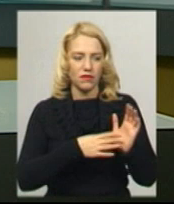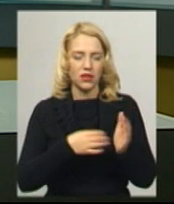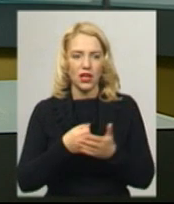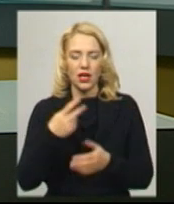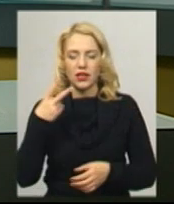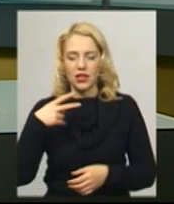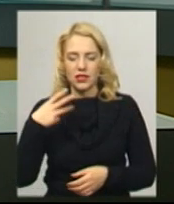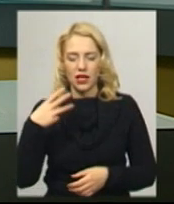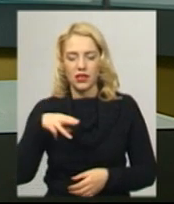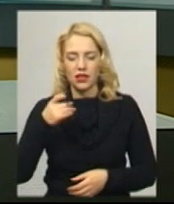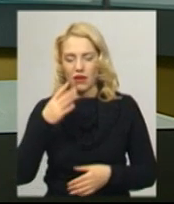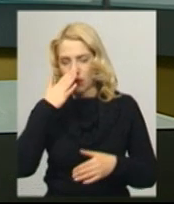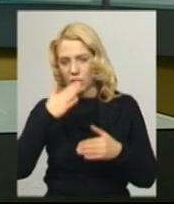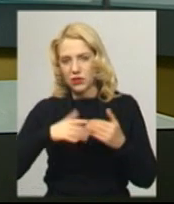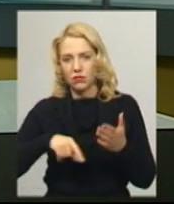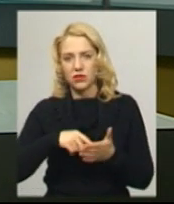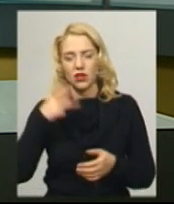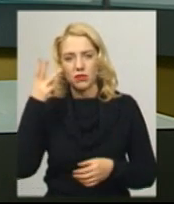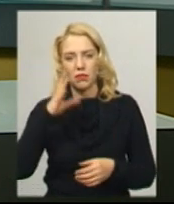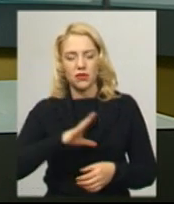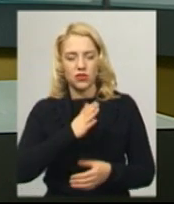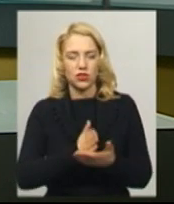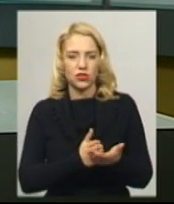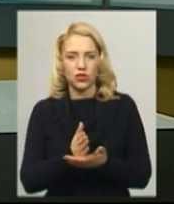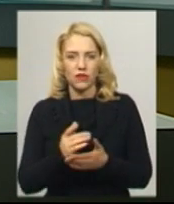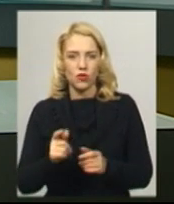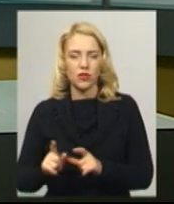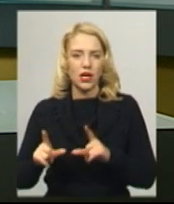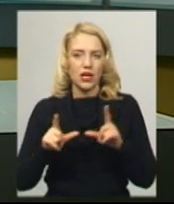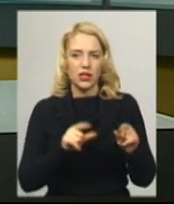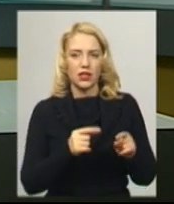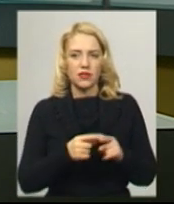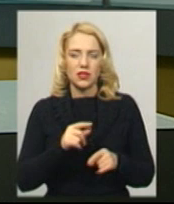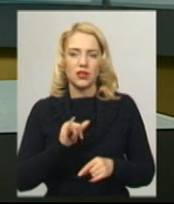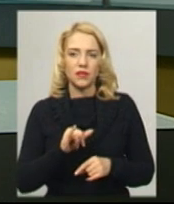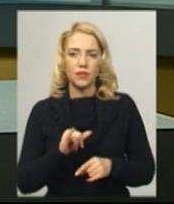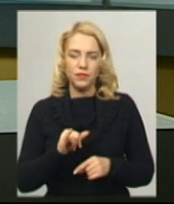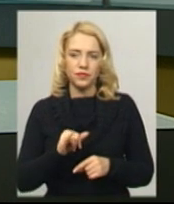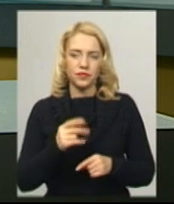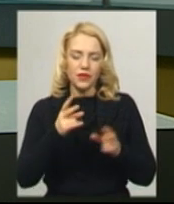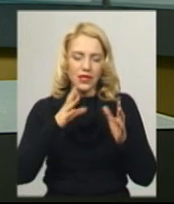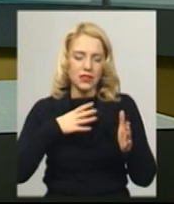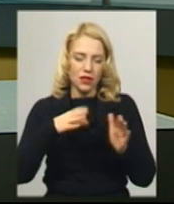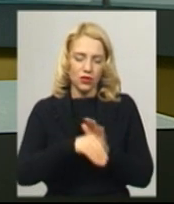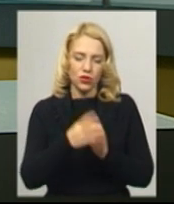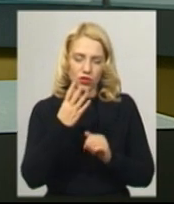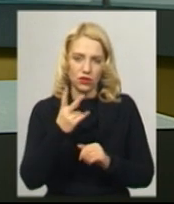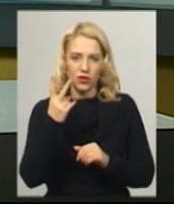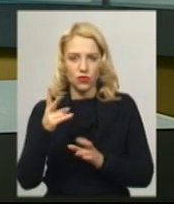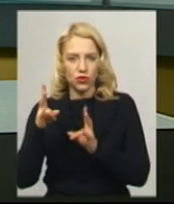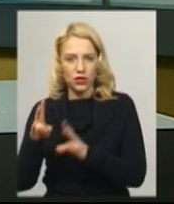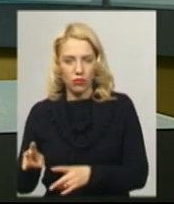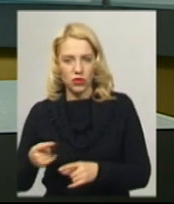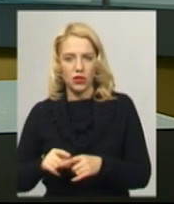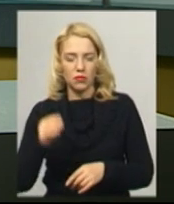поблизу Хмельницького. Колишній чиновник на службовому авто в'їхав у лісовоз. Загинули двоє людей, четверо травмувалися. Підозрюваному